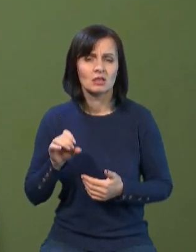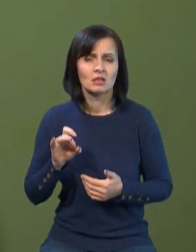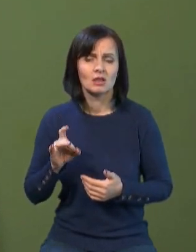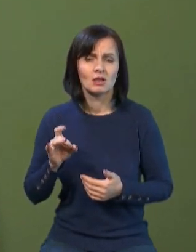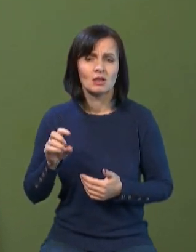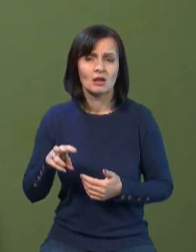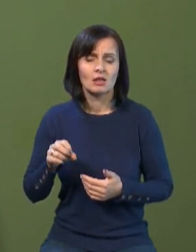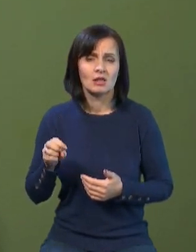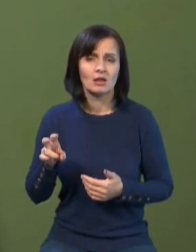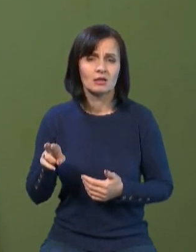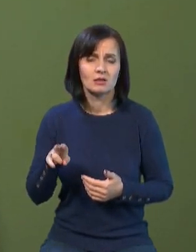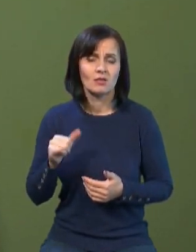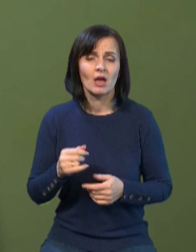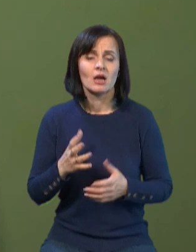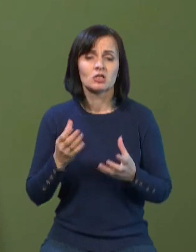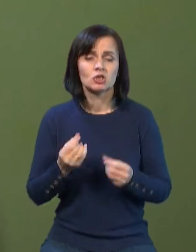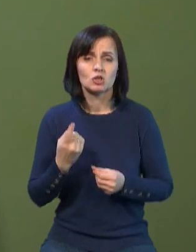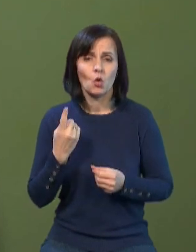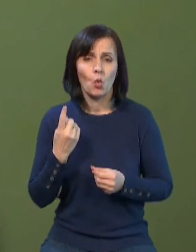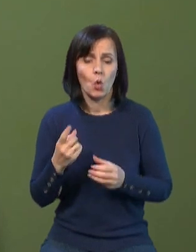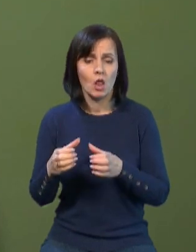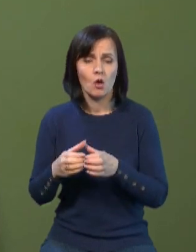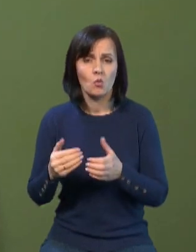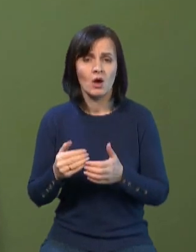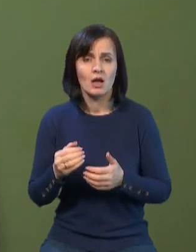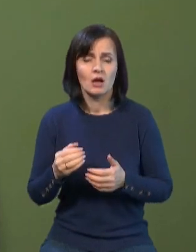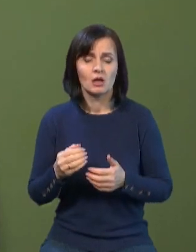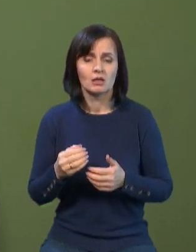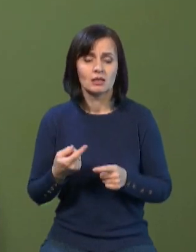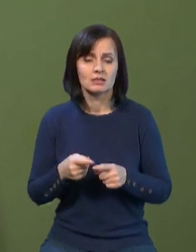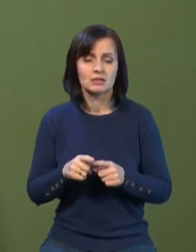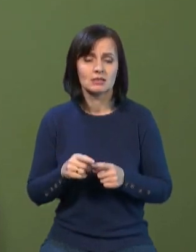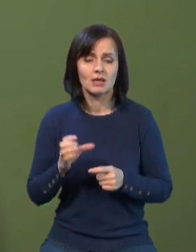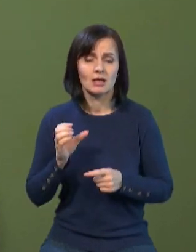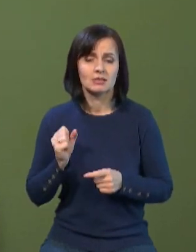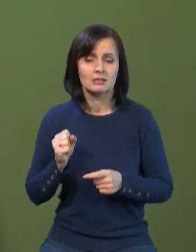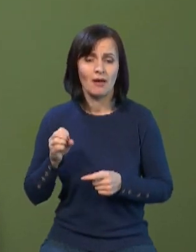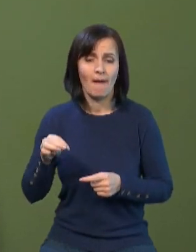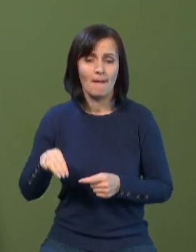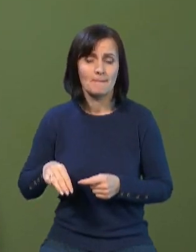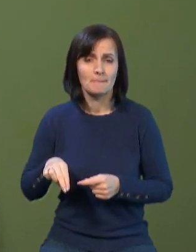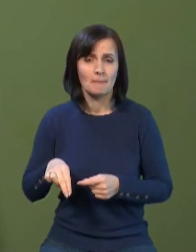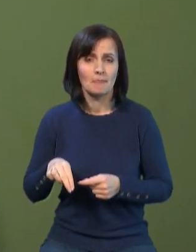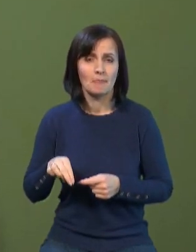батарея буде у вигляді сам ПТІ. Тобто, чотири батареї, ну, скажімо так,